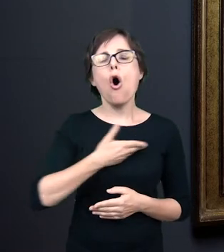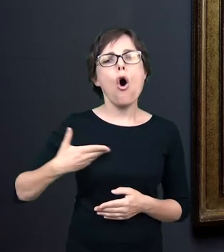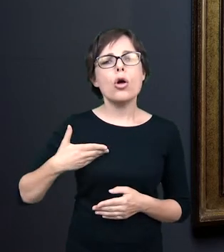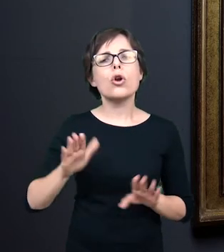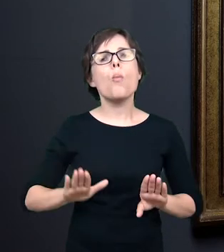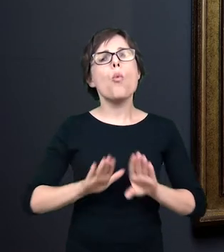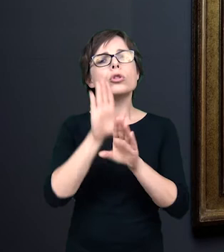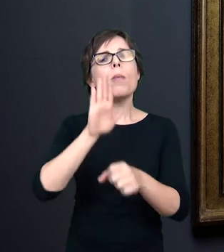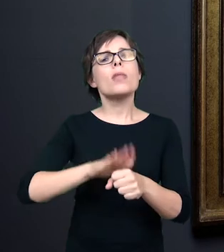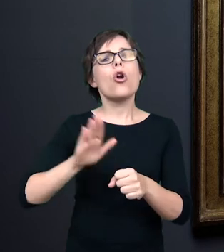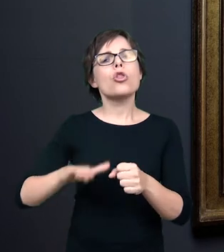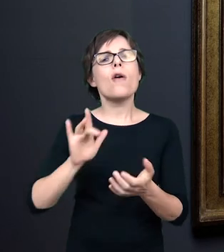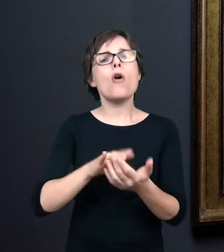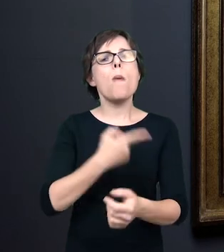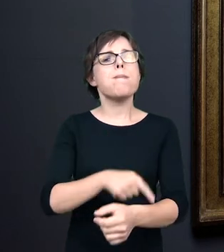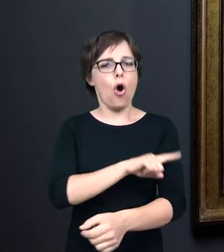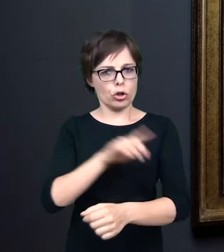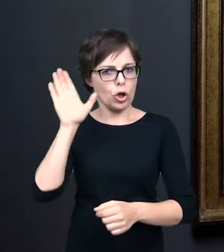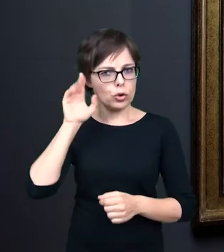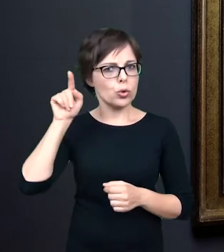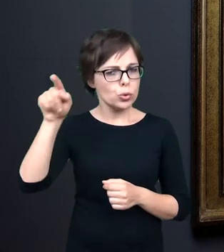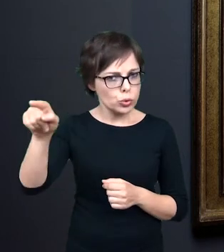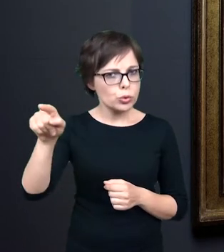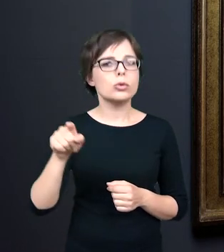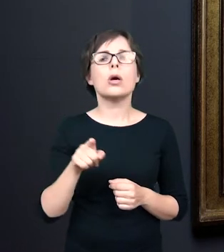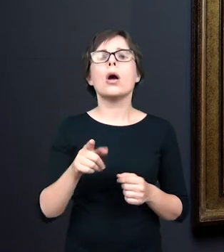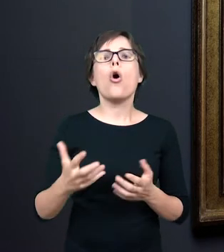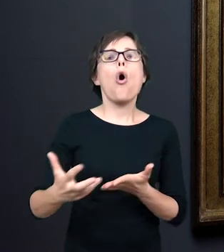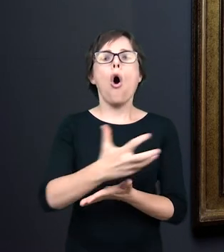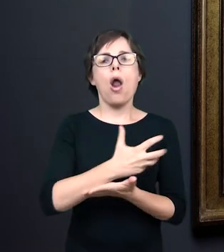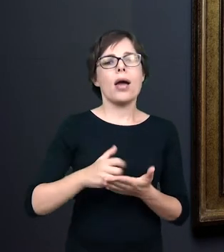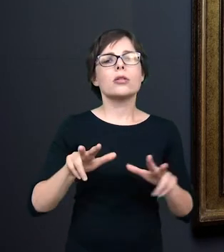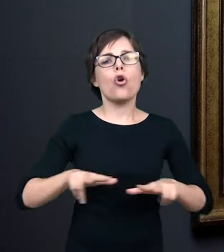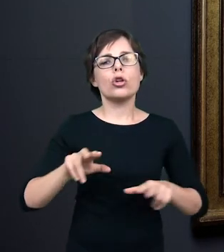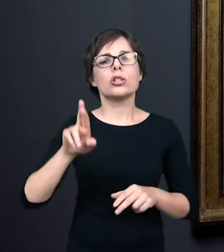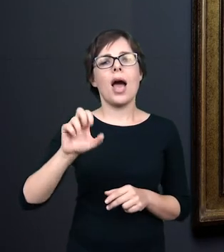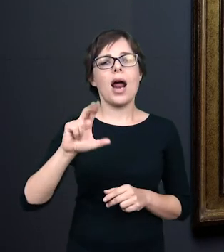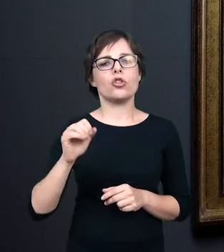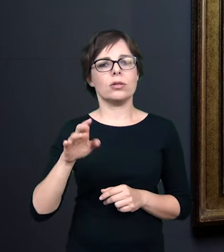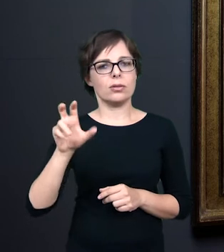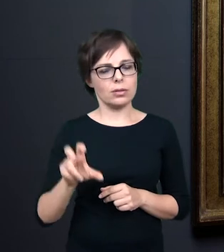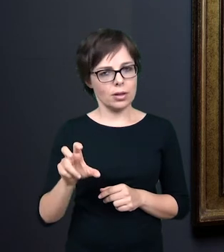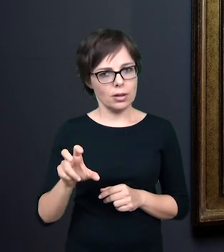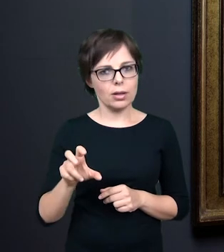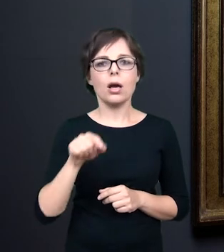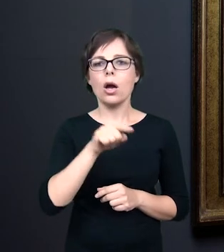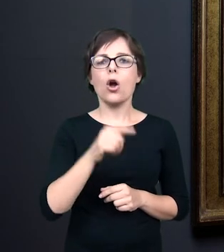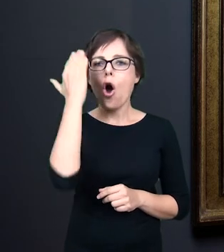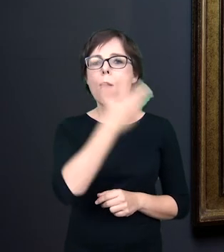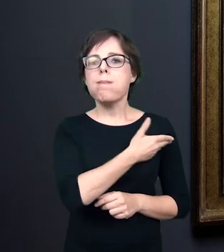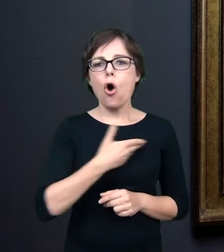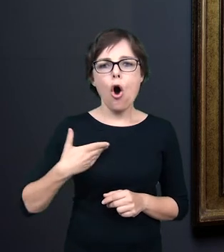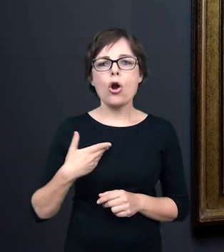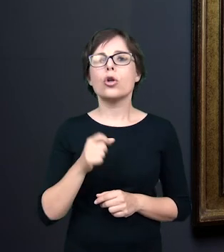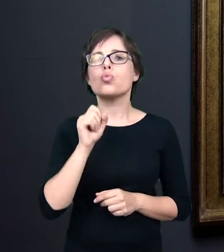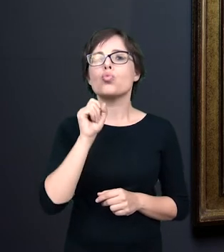z kolekcji Raczyńskich, gdzie przedstawia jego ukochaną miłość, jego